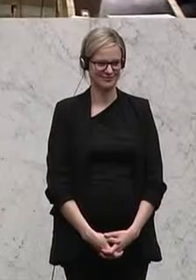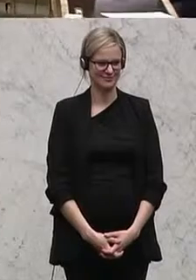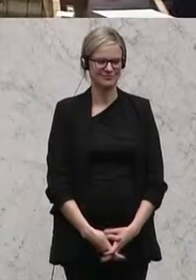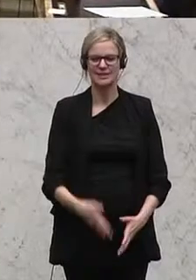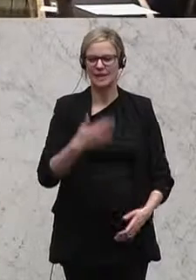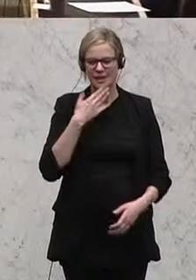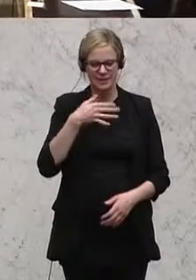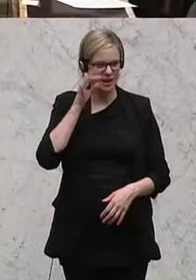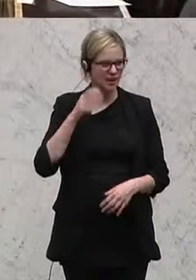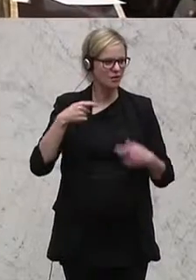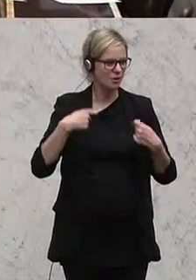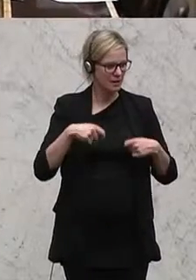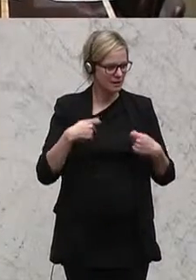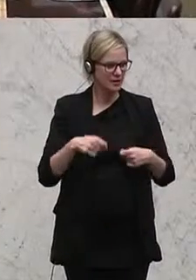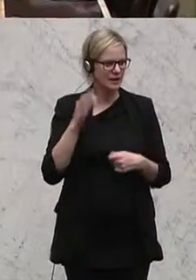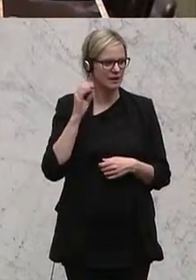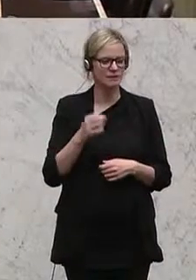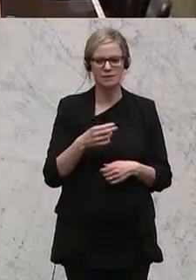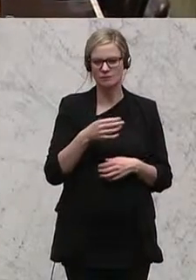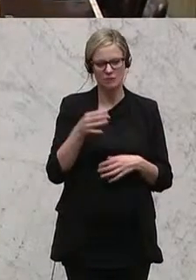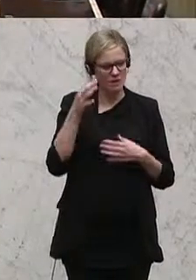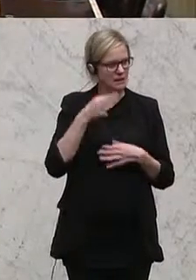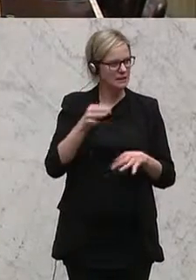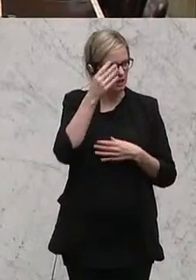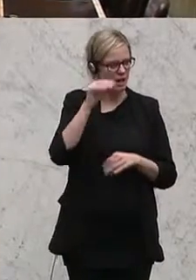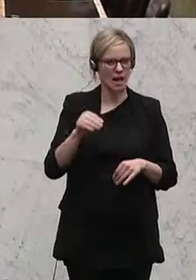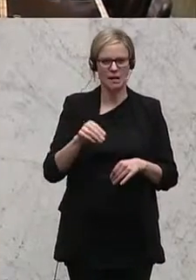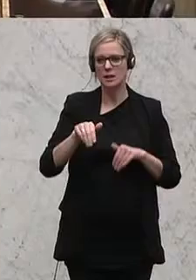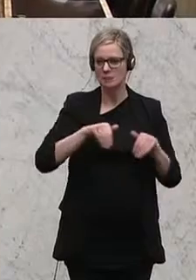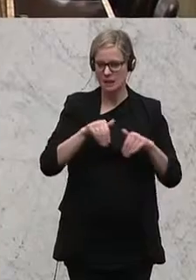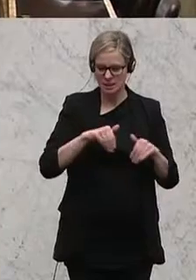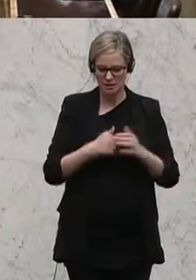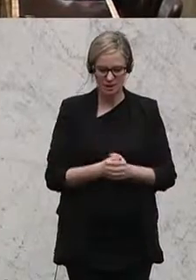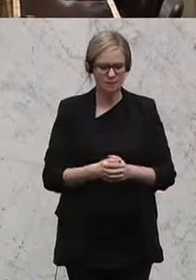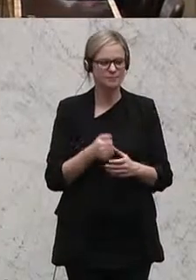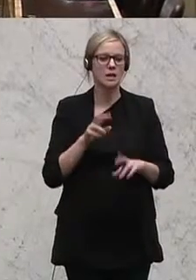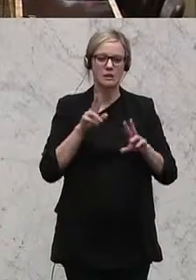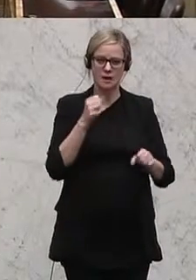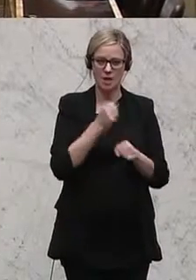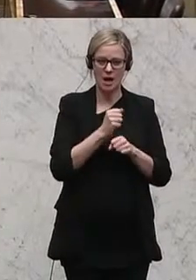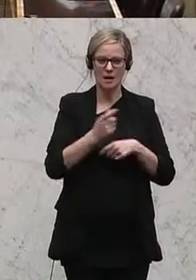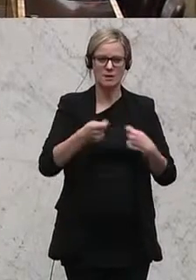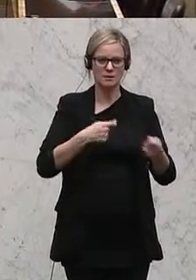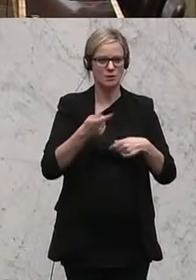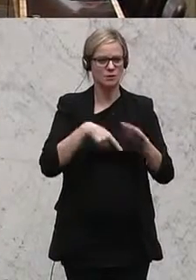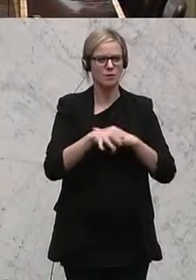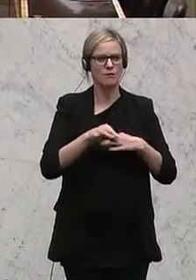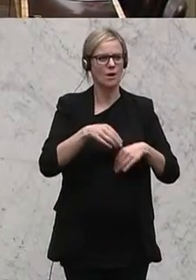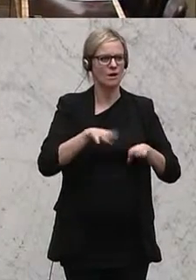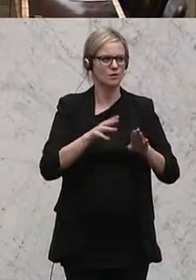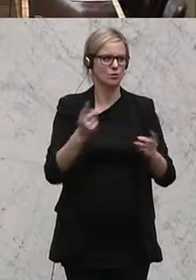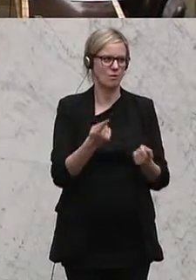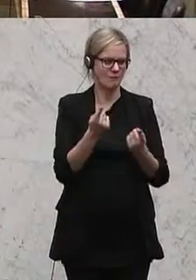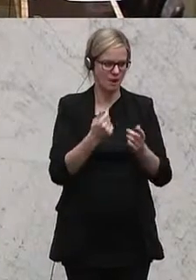Danke Frau Präsidentin, sehr geehrter Herr Minister. Zum Thema Arbeitsmarktzugang für Asylwerber.